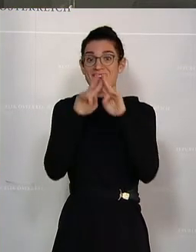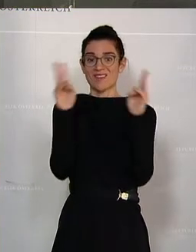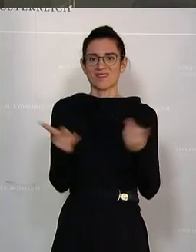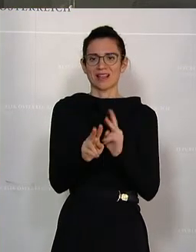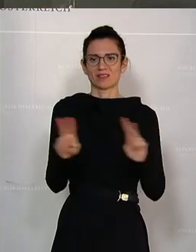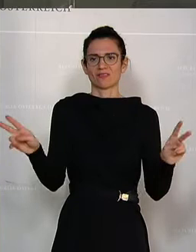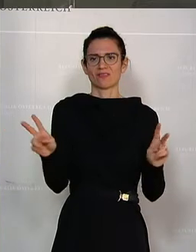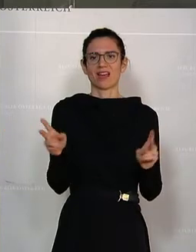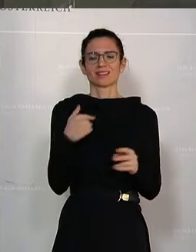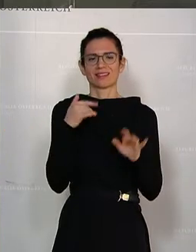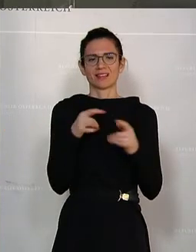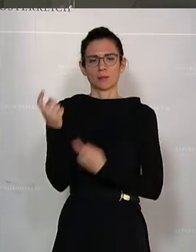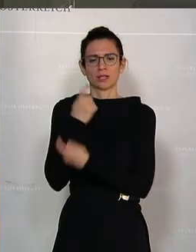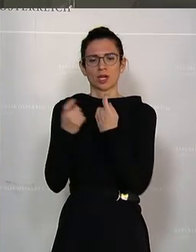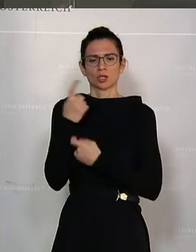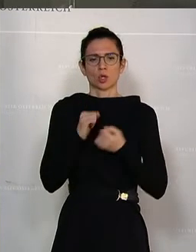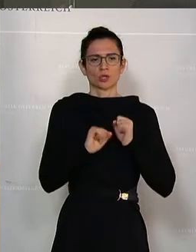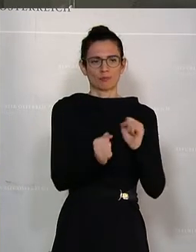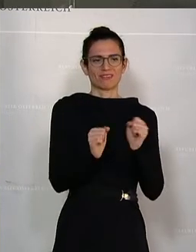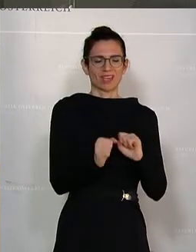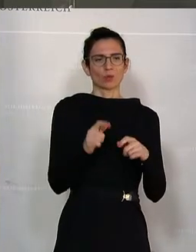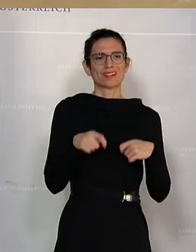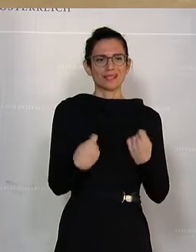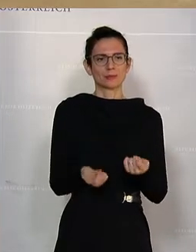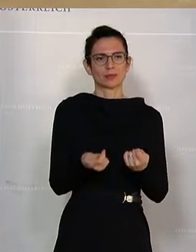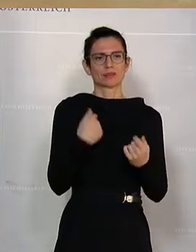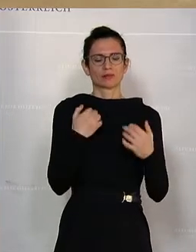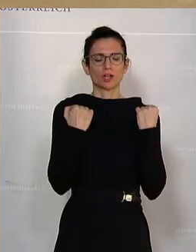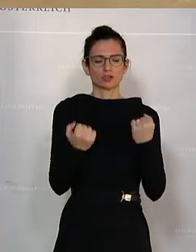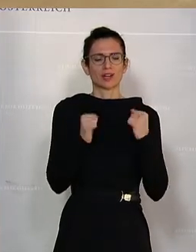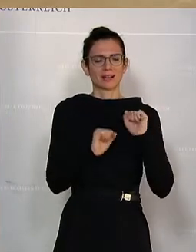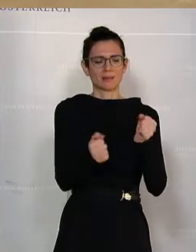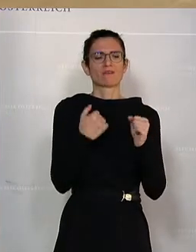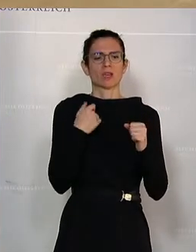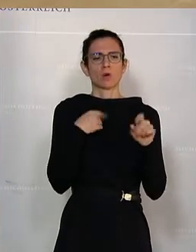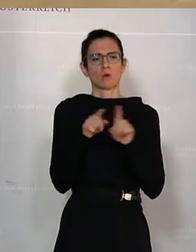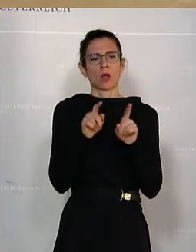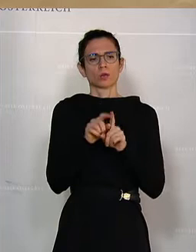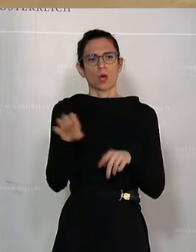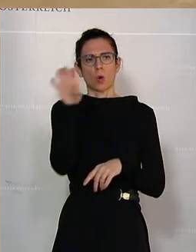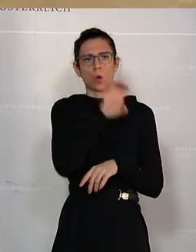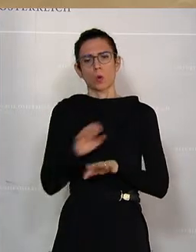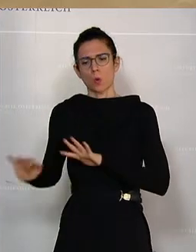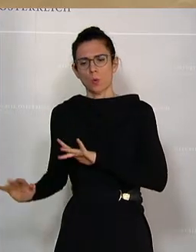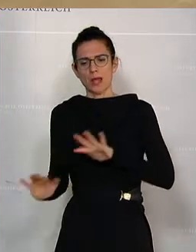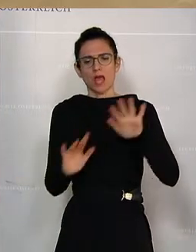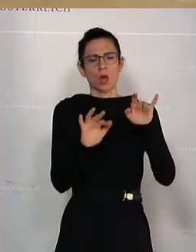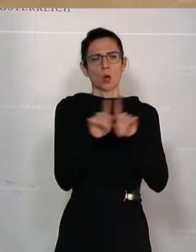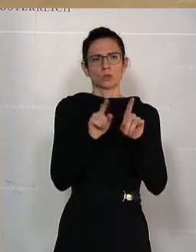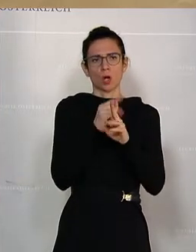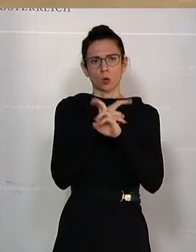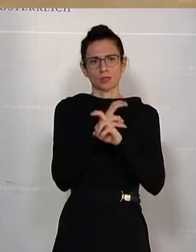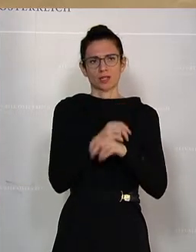verstärkte Migrationsbewegungen. Und es gibt eine starke Bewegung auch Richtung Europa und ganz besonders auch in Richtung unseres Landes.